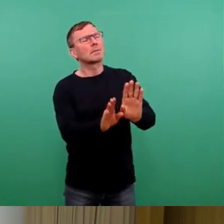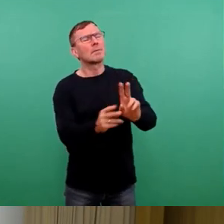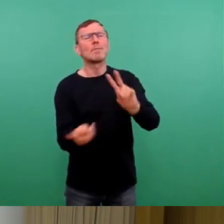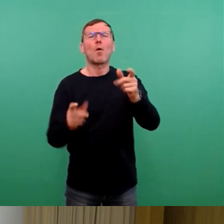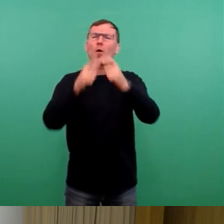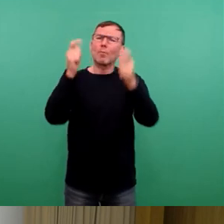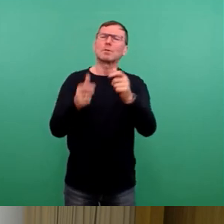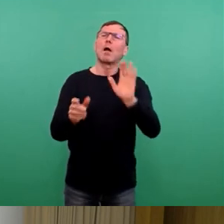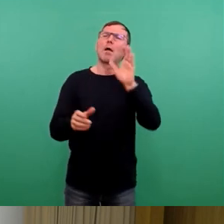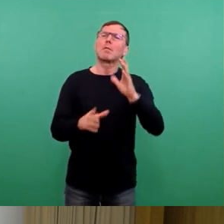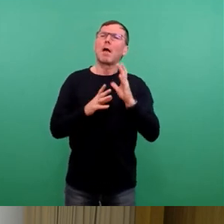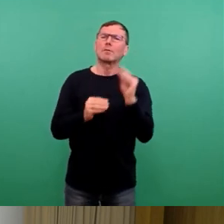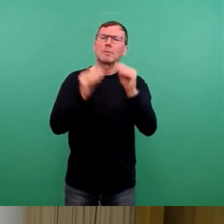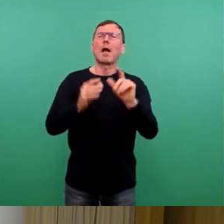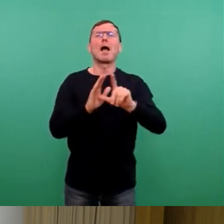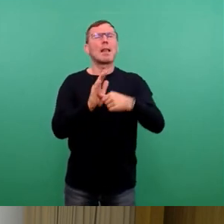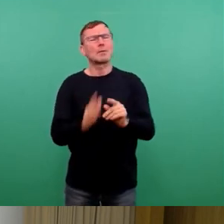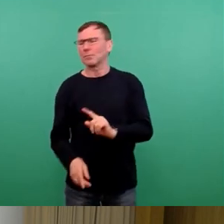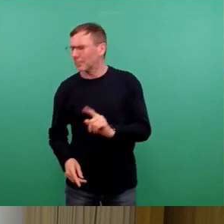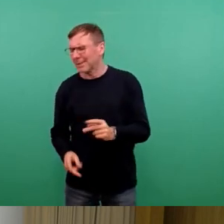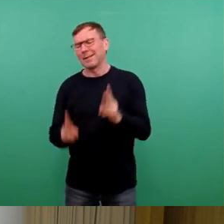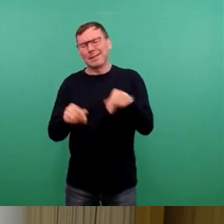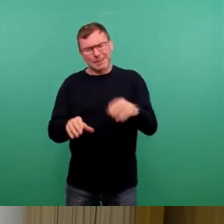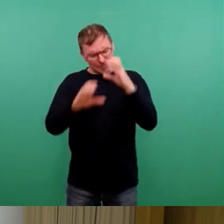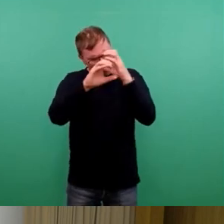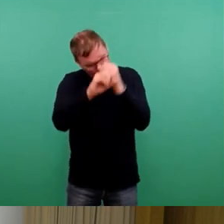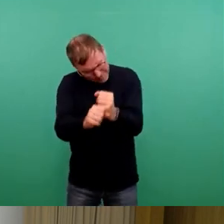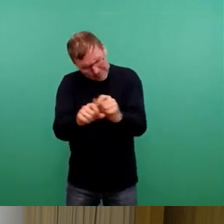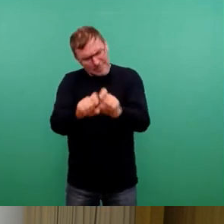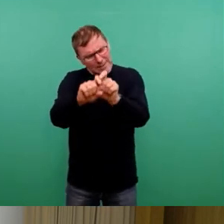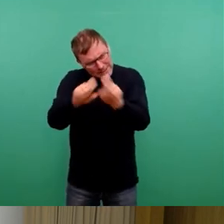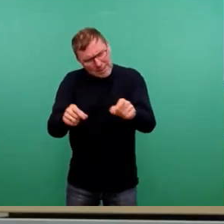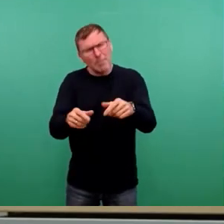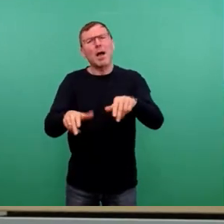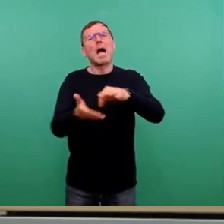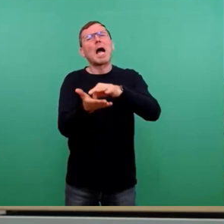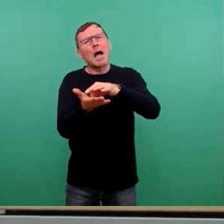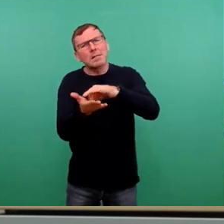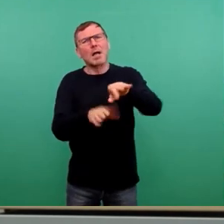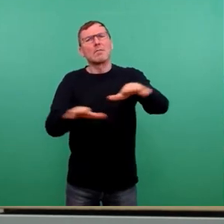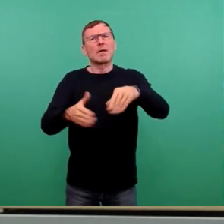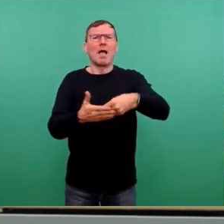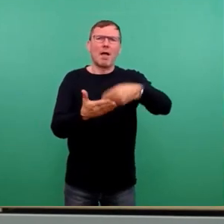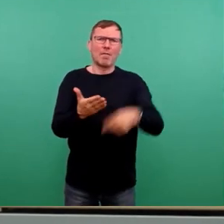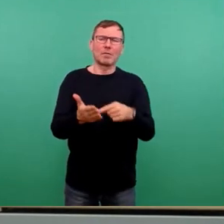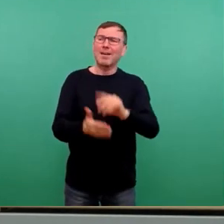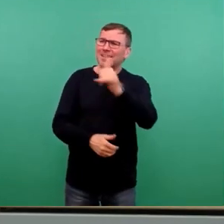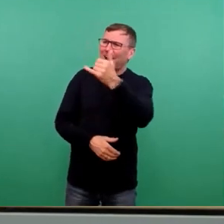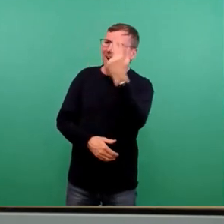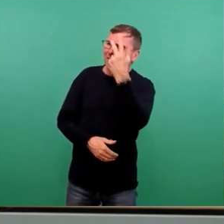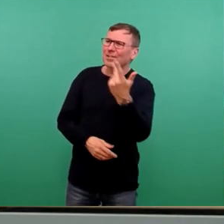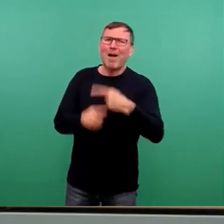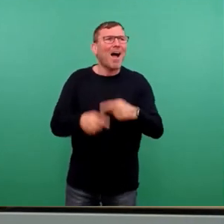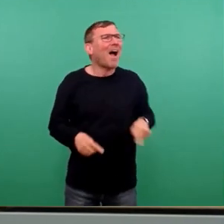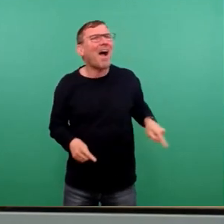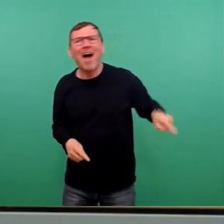Nachrüstung oder der IT-Dienstleistung. Es geht im Moment um den Zahlungsverkehr im Vertrag abzunehmen. Verstehe ich, aber alle anderen kriegen es hin. Also